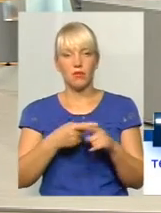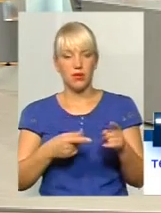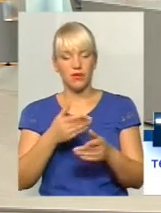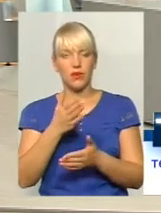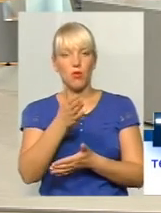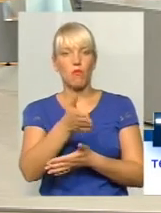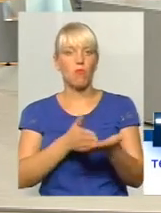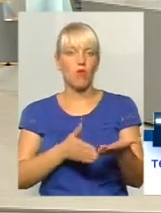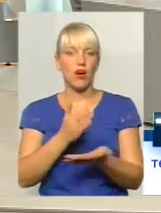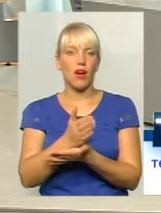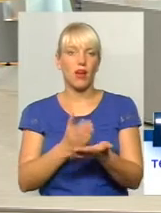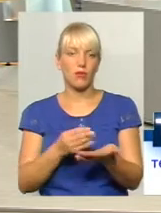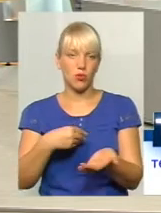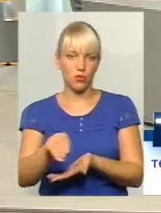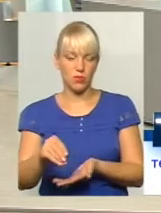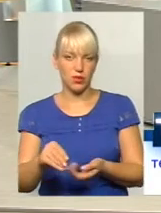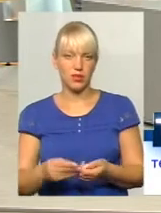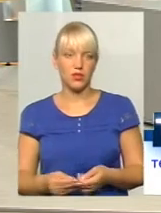Дякую, дякую. Ми зрозуміли.